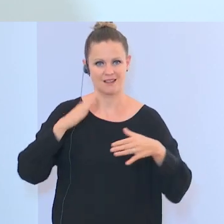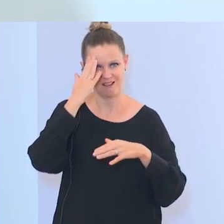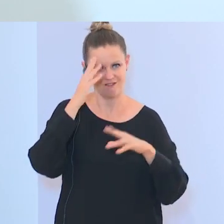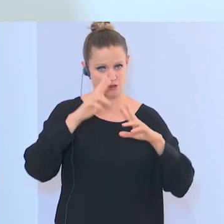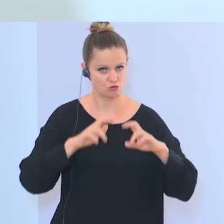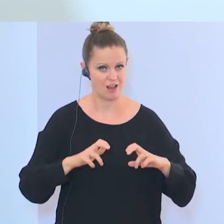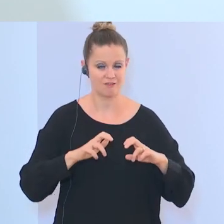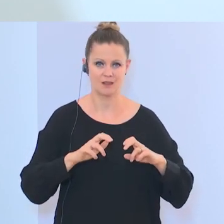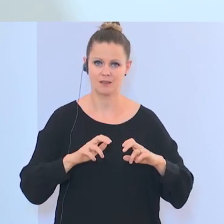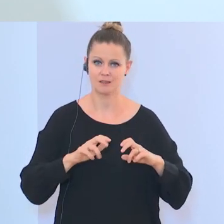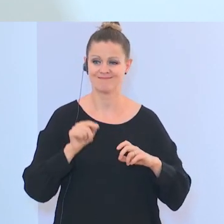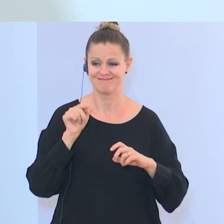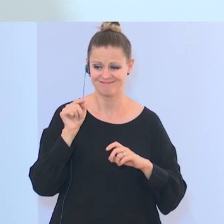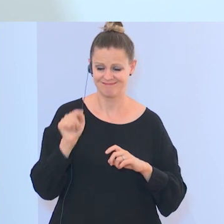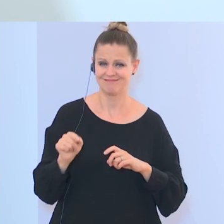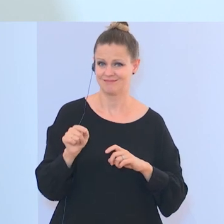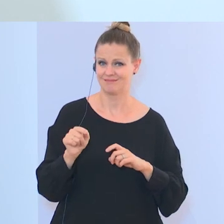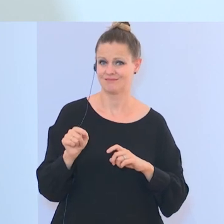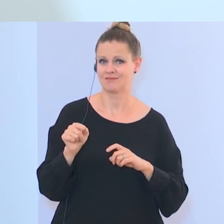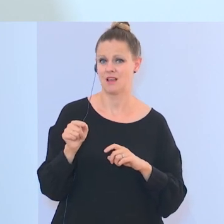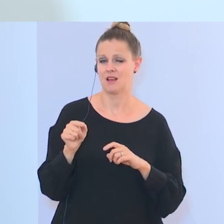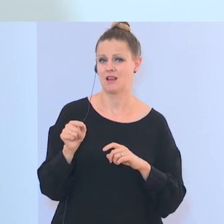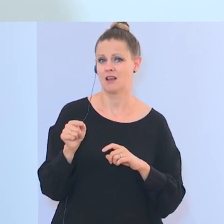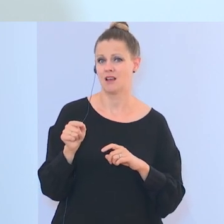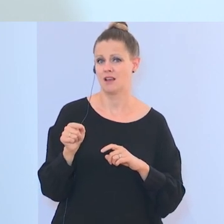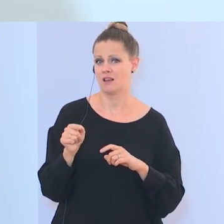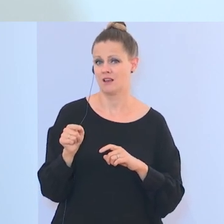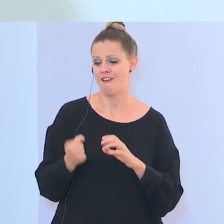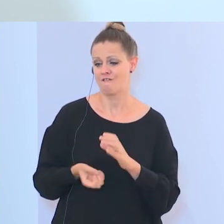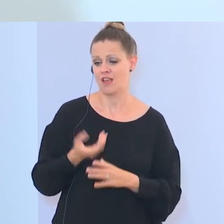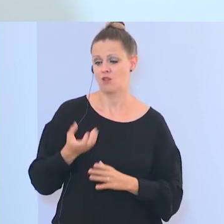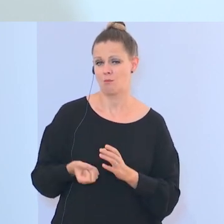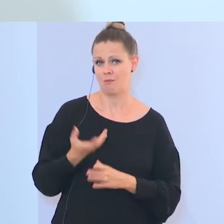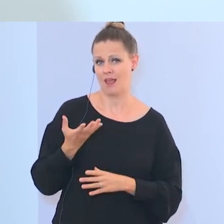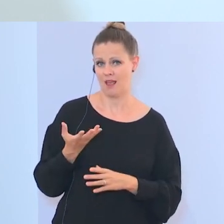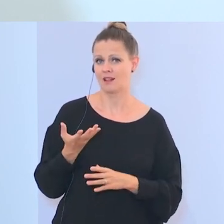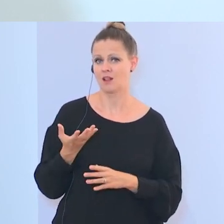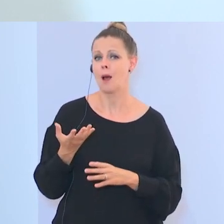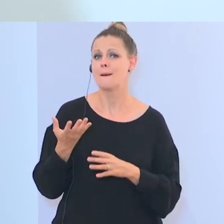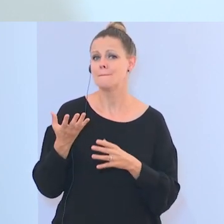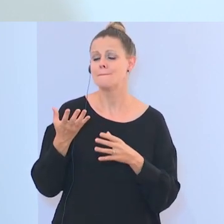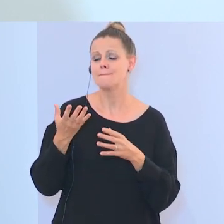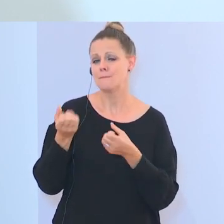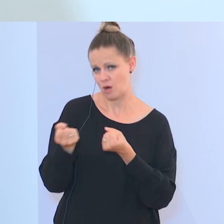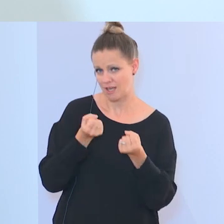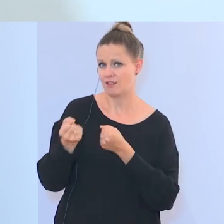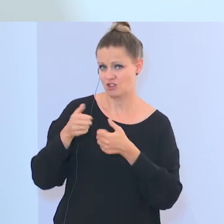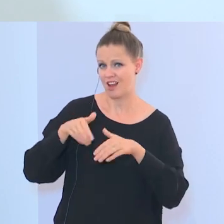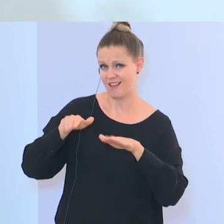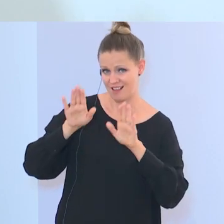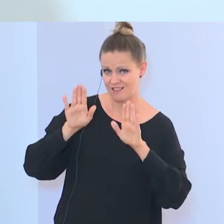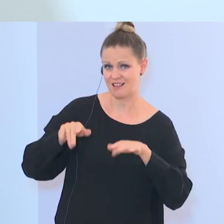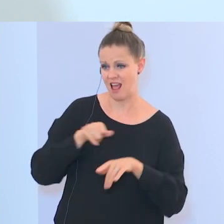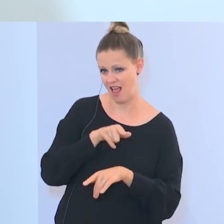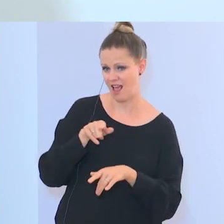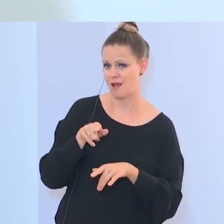mit dem hochproblematischen Phänomen des politischen Islams beschäftigt. Die Stelle wird Schluss machen